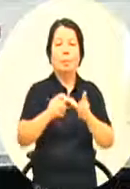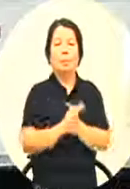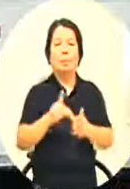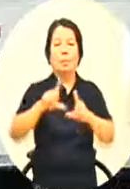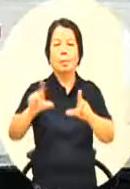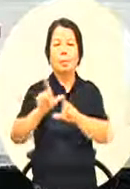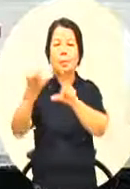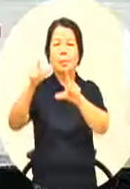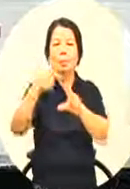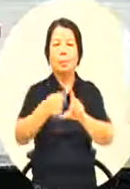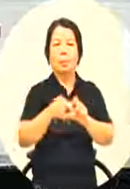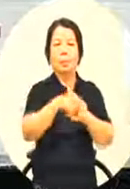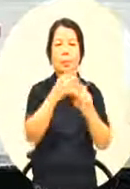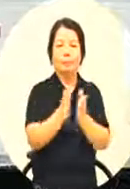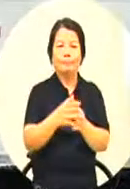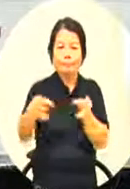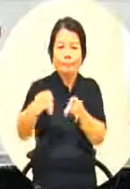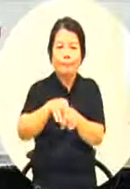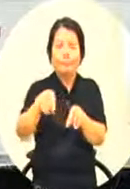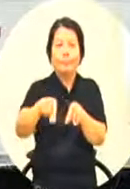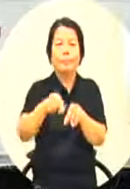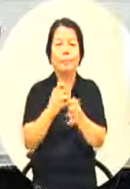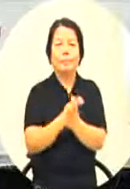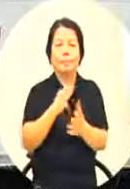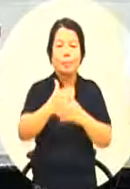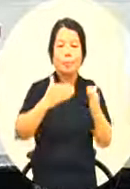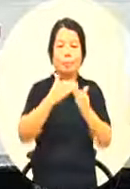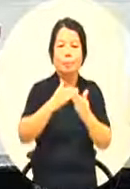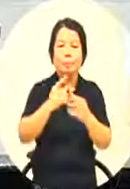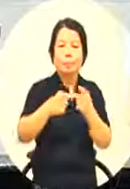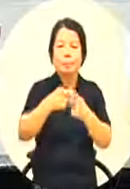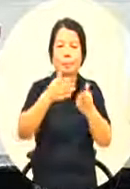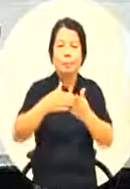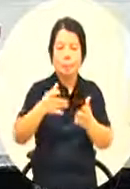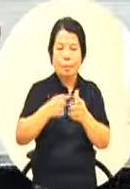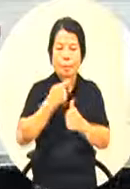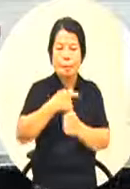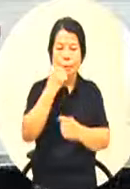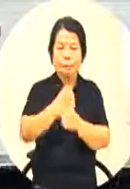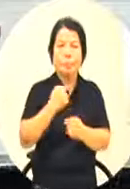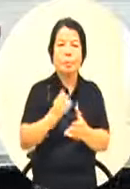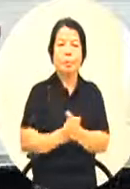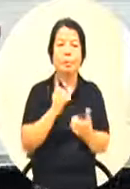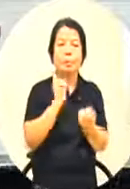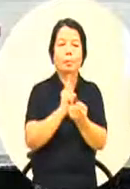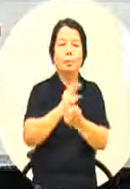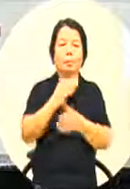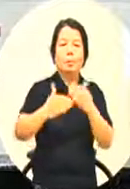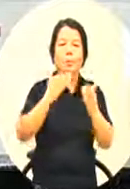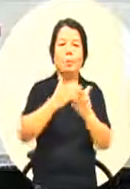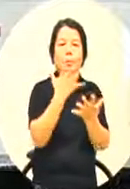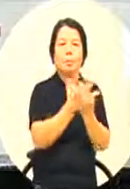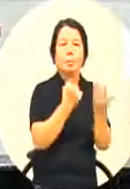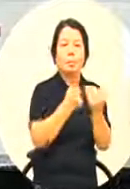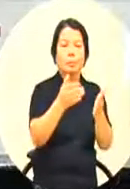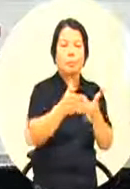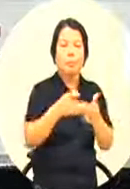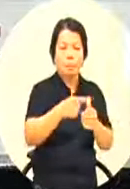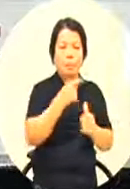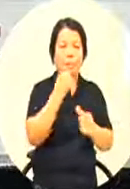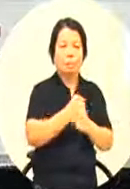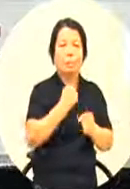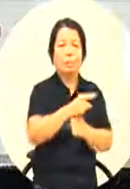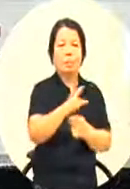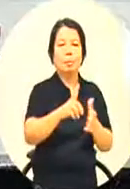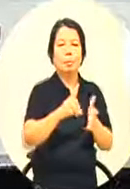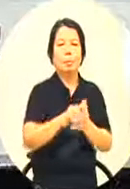是禁令的这个地方其实这边的学校就应该要先做对于学校的学生的部分先做因为他待在学